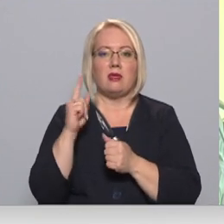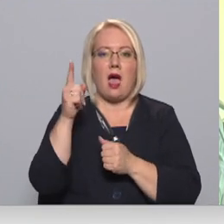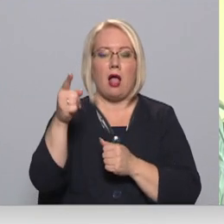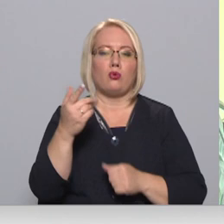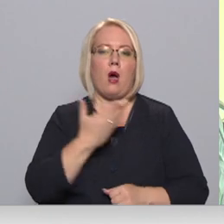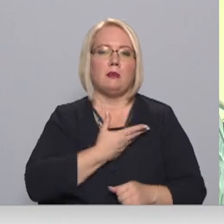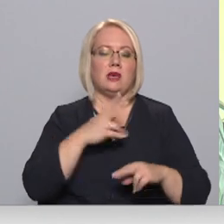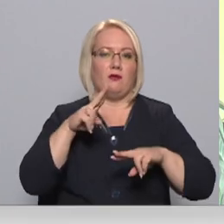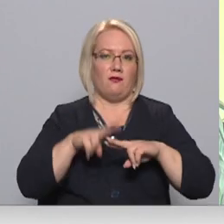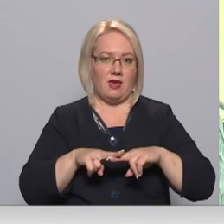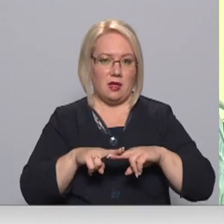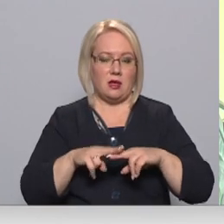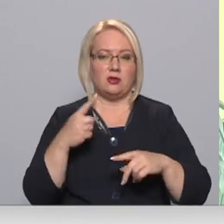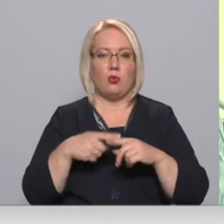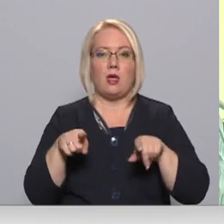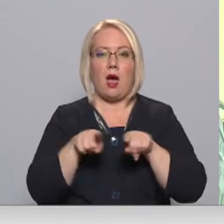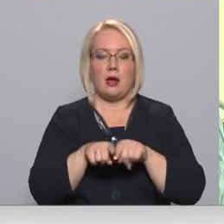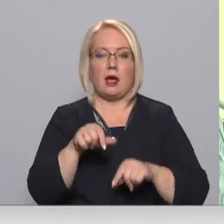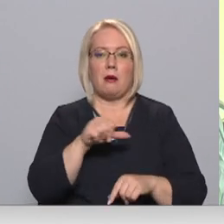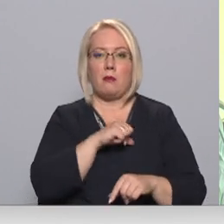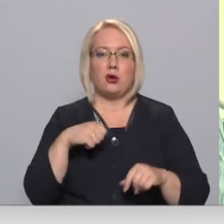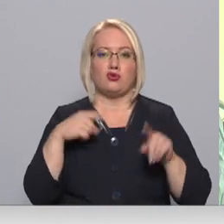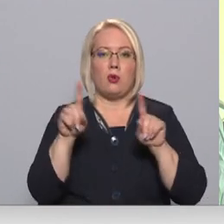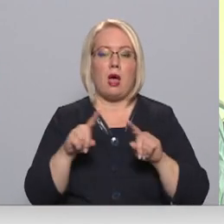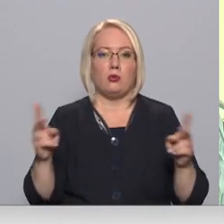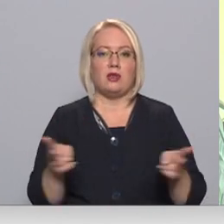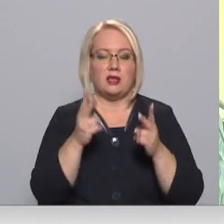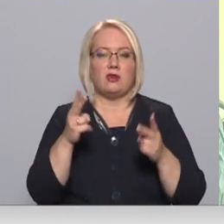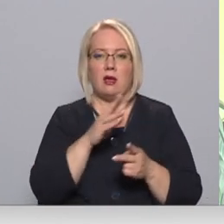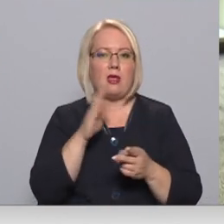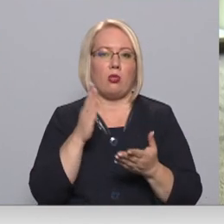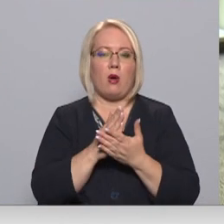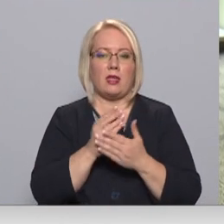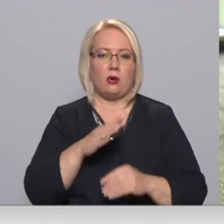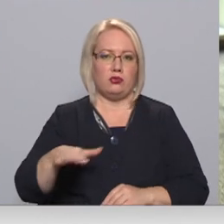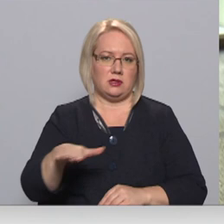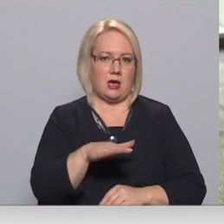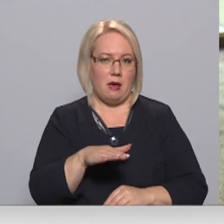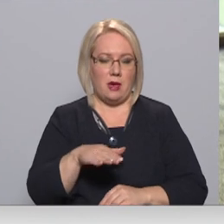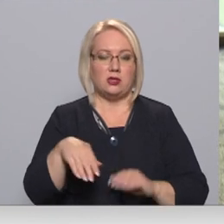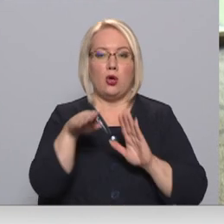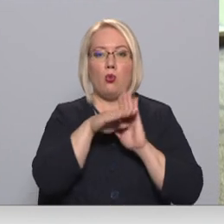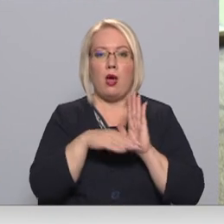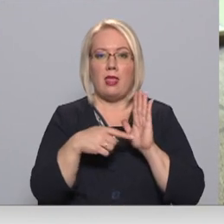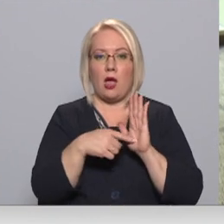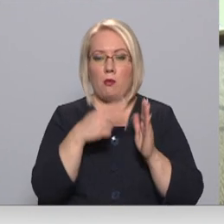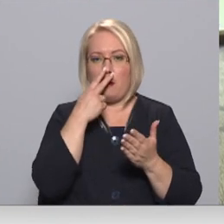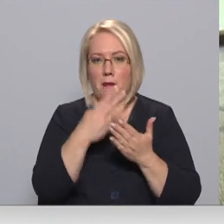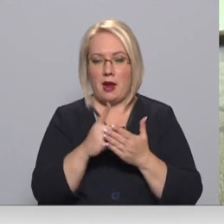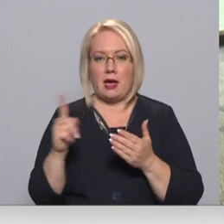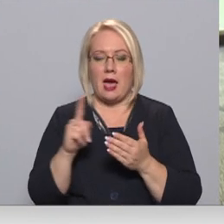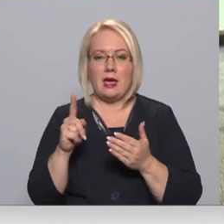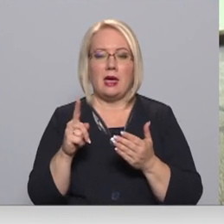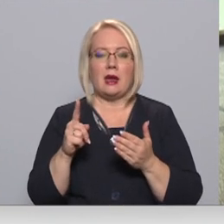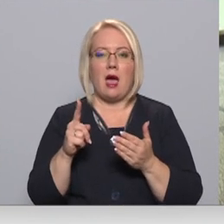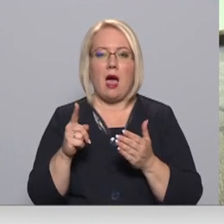apdzīvotas vietas. Arī šī pati lapu dedzināšana nenotiek turpat uz zemes. Noteikumu mums paredz jākuņiem ir tāda, ka betona vanniņa